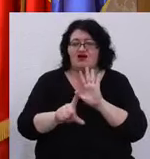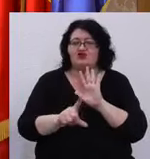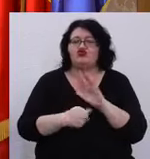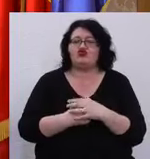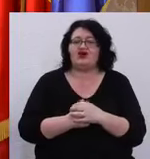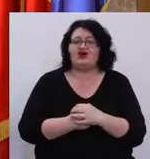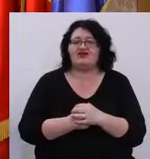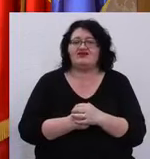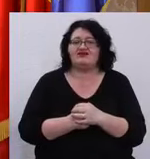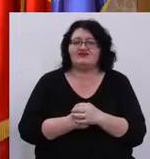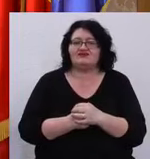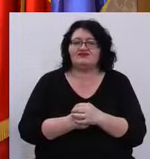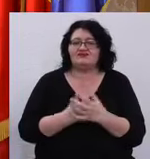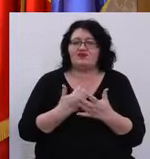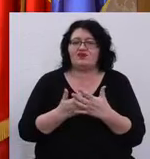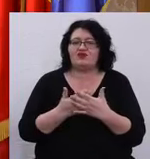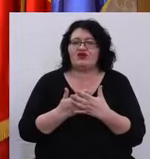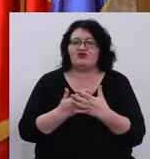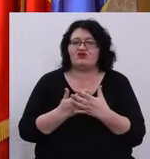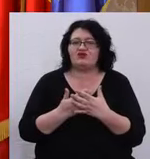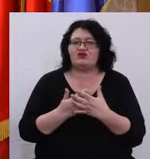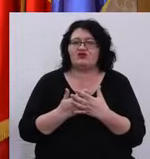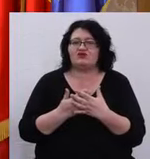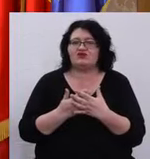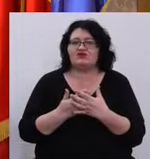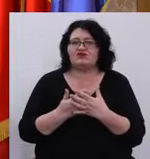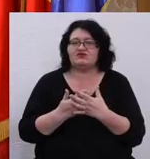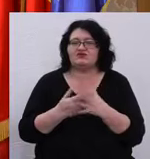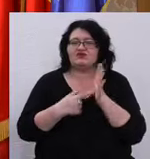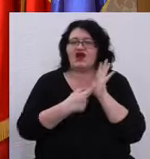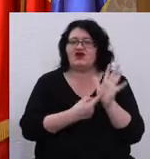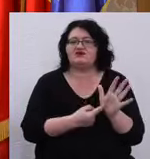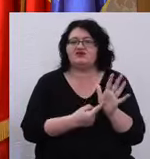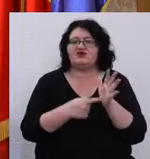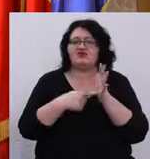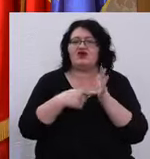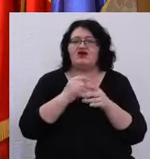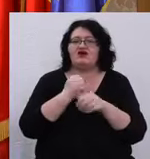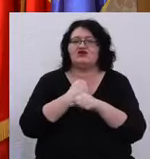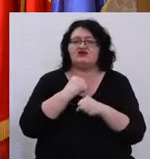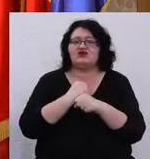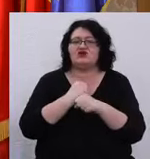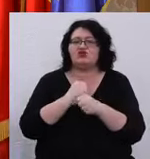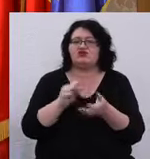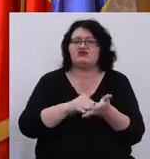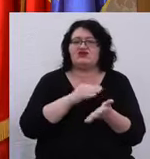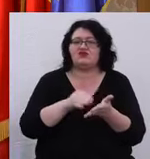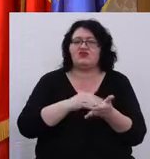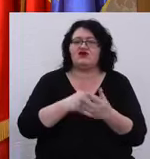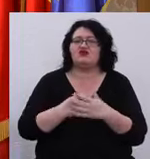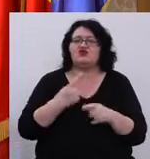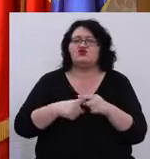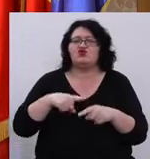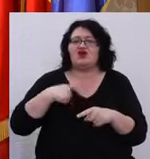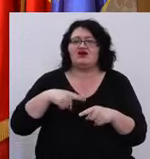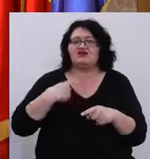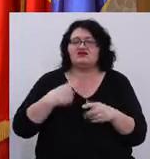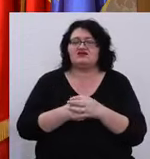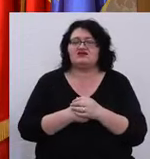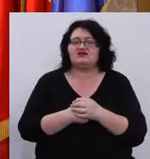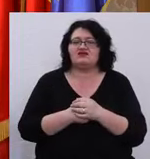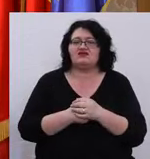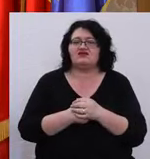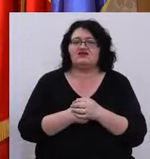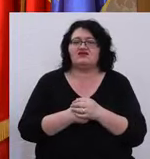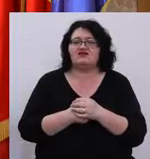pentru a exprima aceste opinii și sentimente și există un